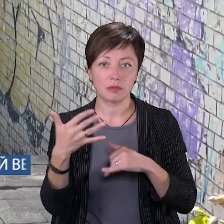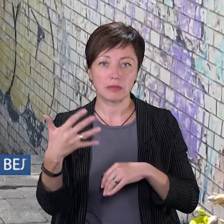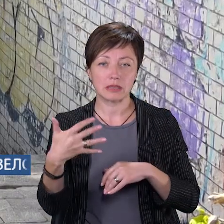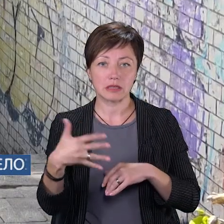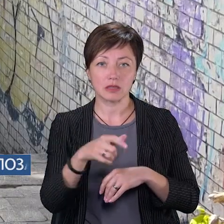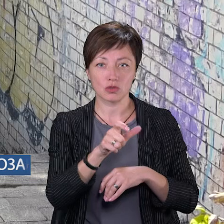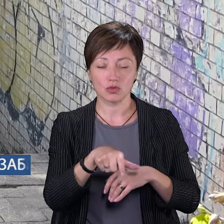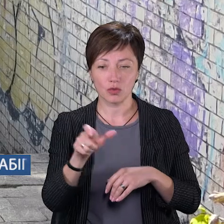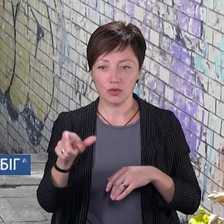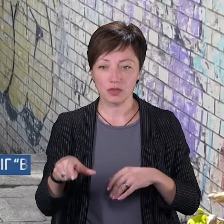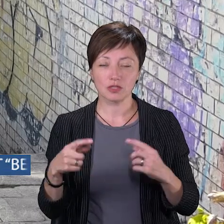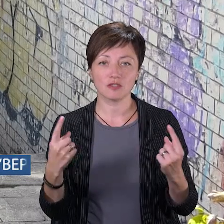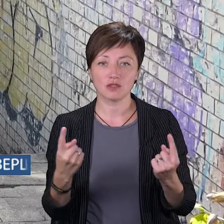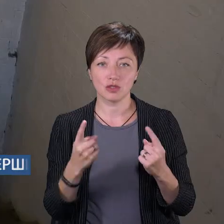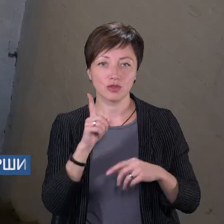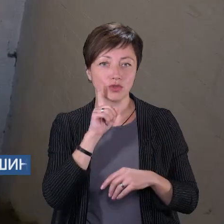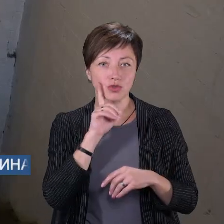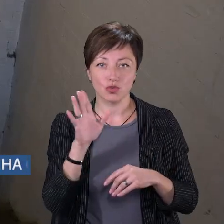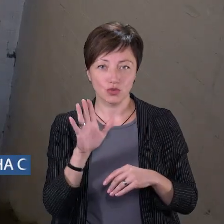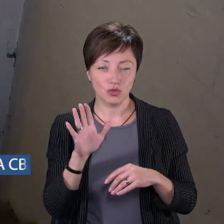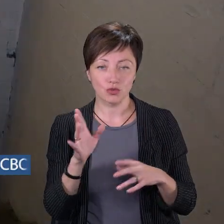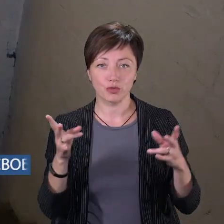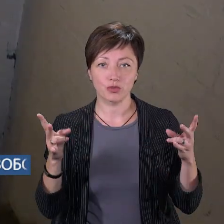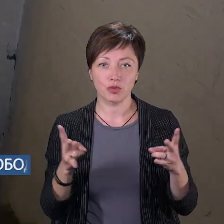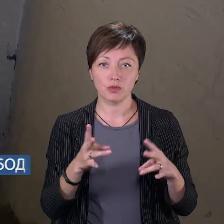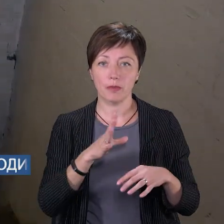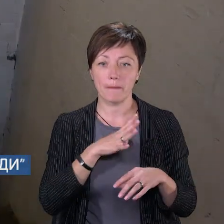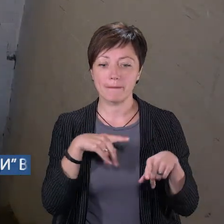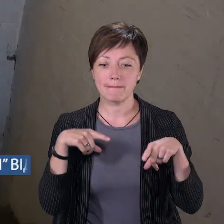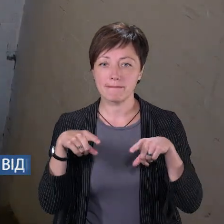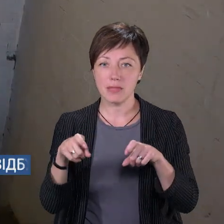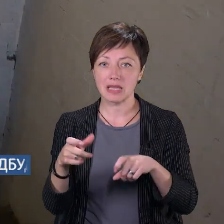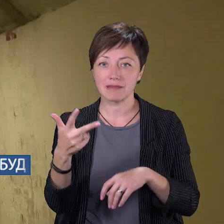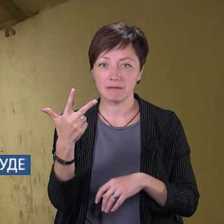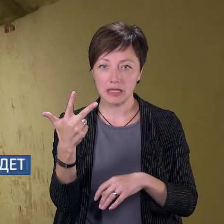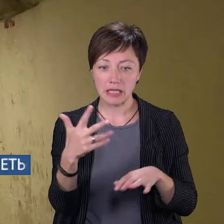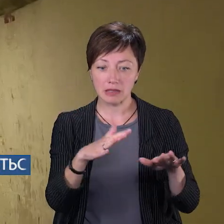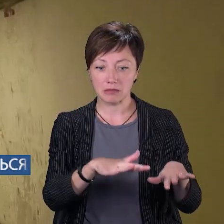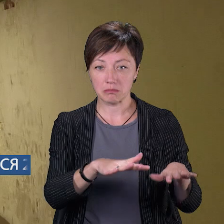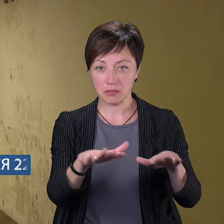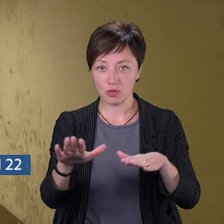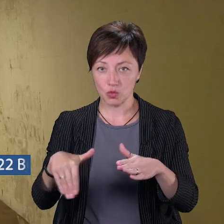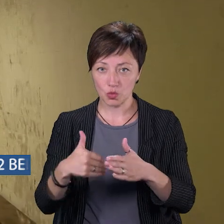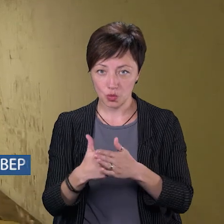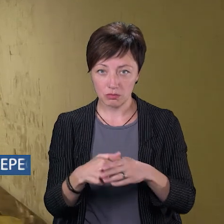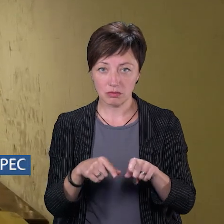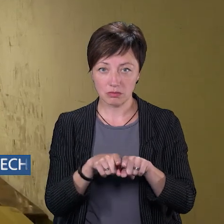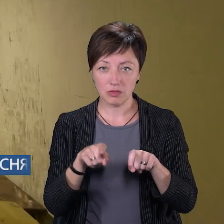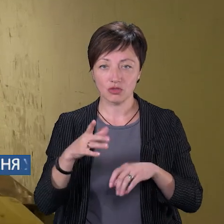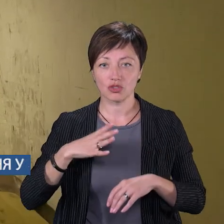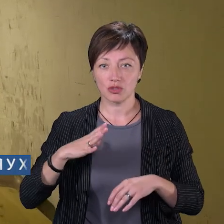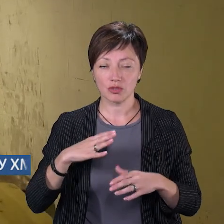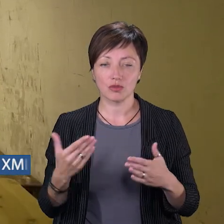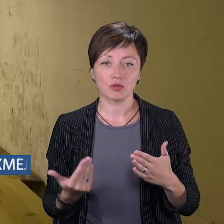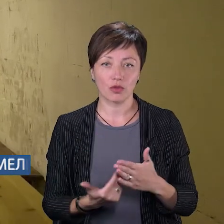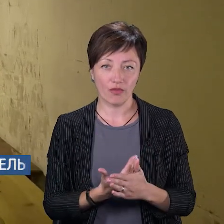чоловік було. Звичайно, незручно, оскільки потрібно було бігти в три місця. Ми ж до сих пір так і бігаємо, але в очікуванні